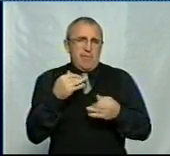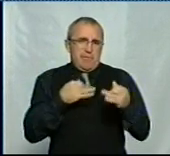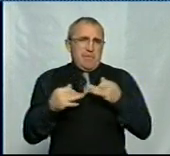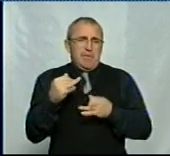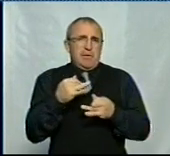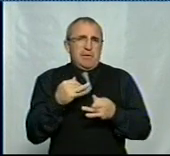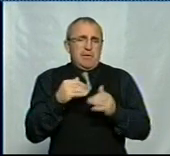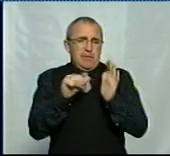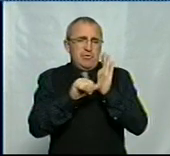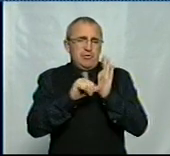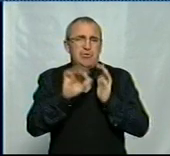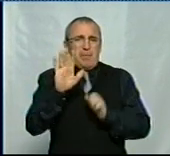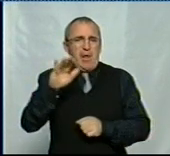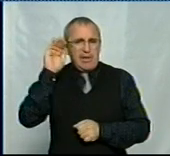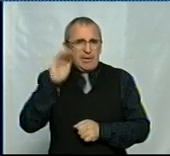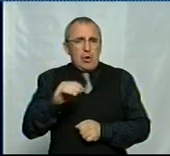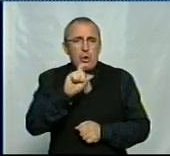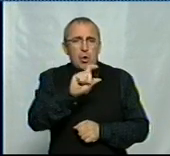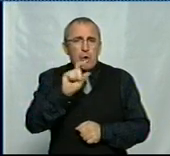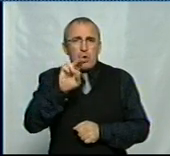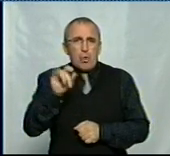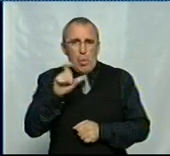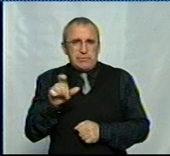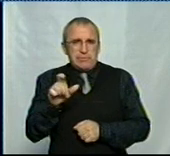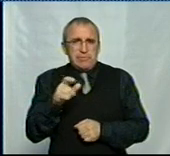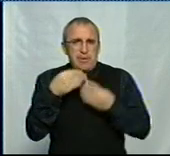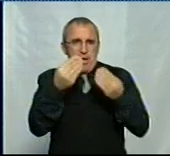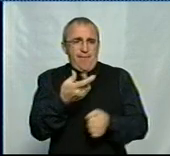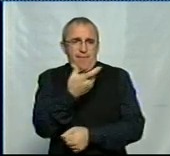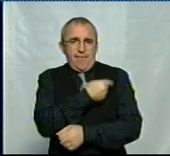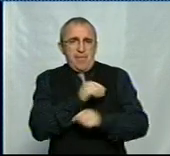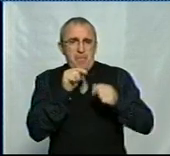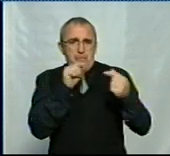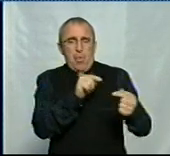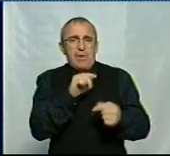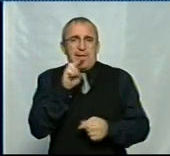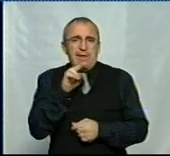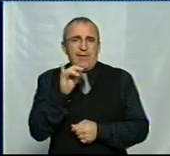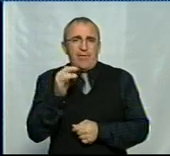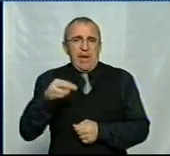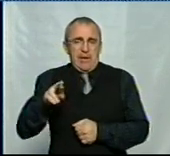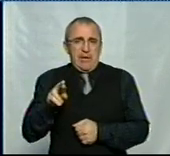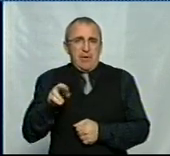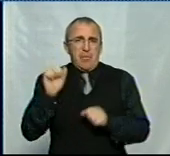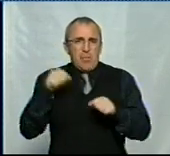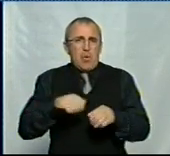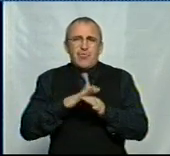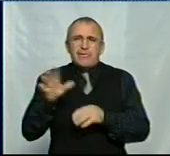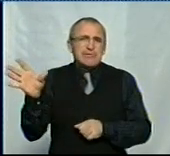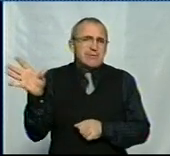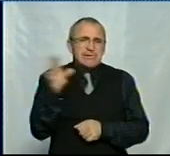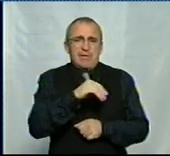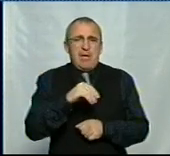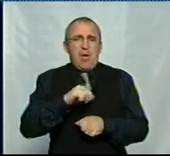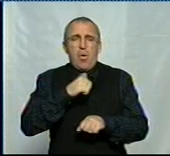цифрами. 65 тисяч доз, здається, в області вакцин на сьогодні проти дифтерії. Тобто можна зробити всім абсолютно і,